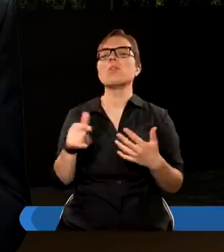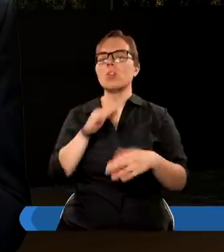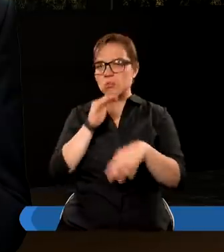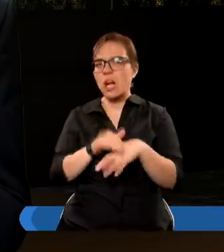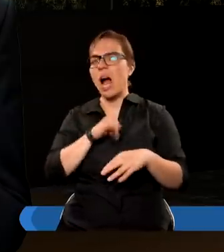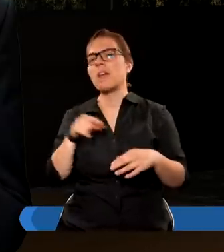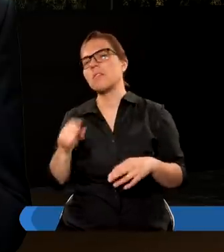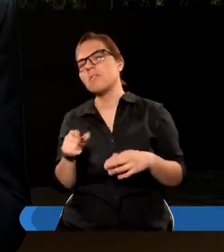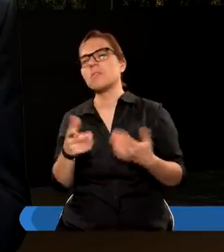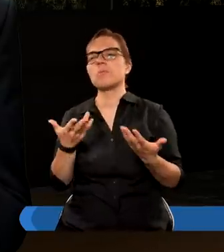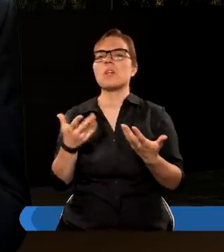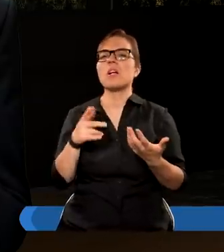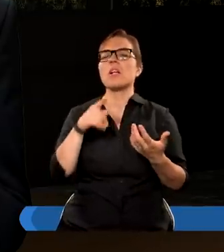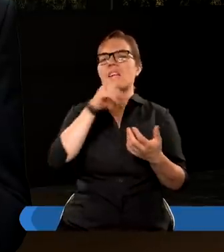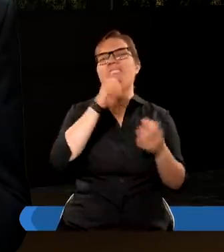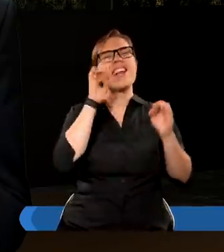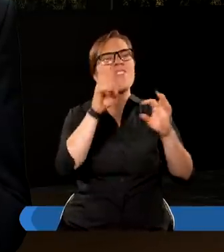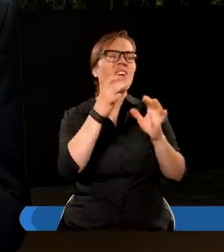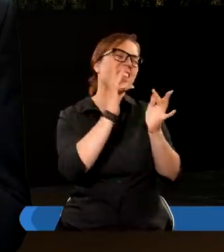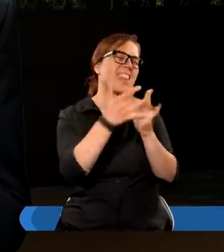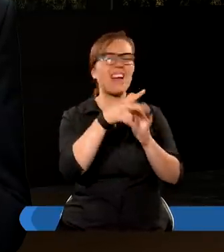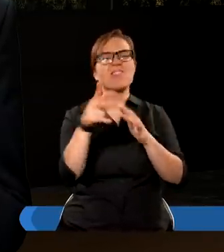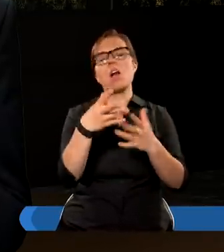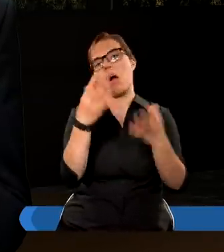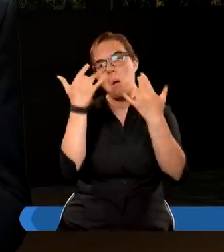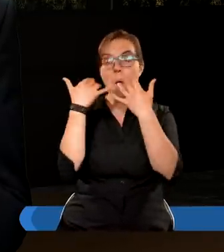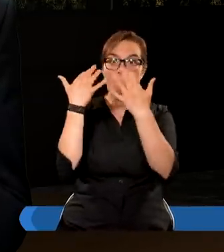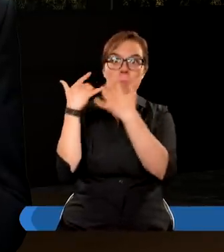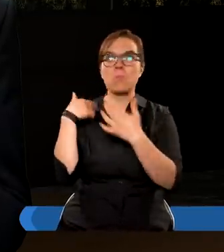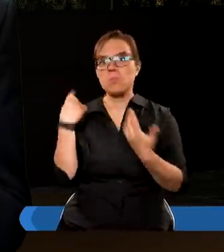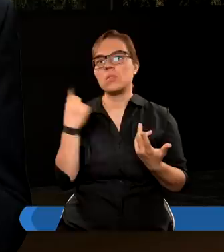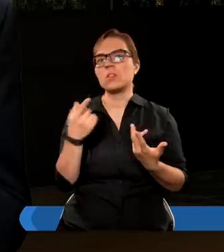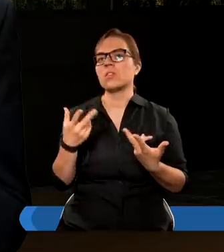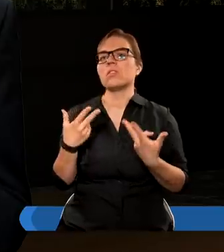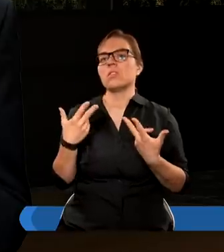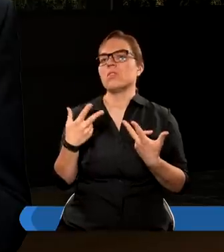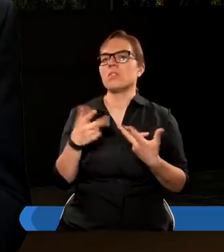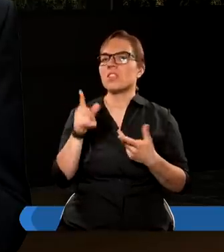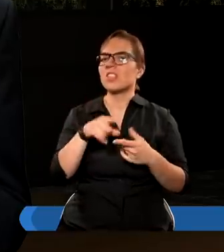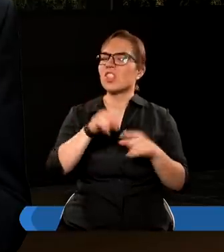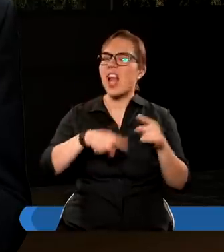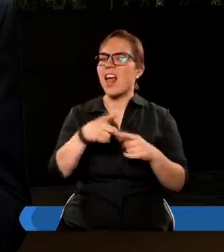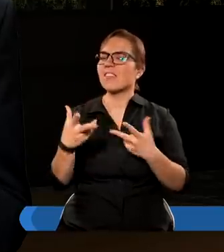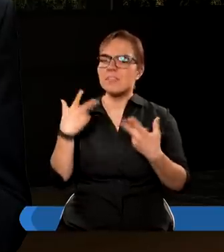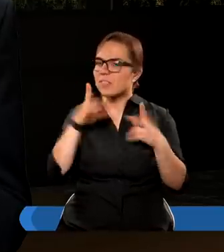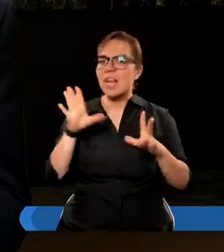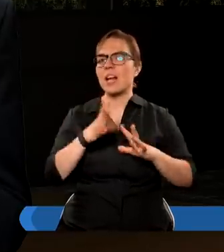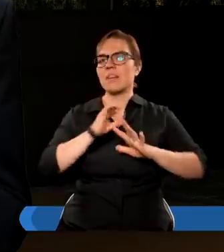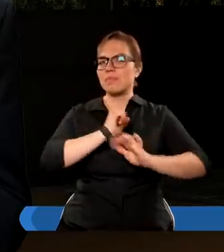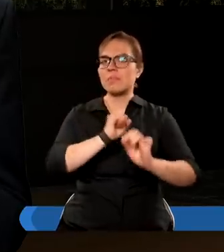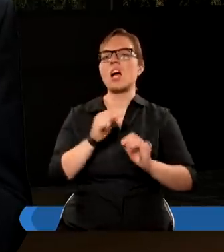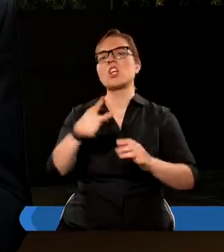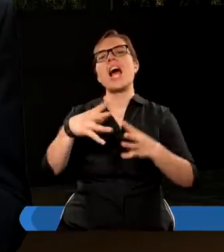informacją w szkole, w telewizji, czy gdziekolwiek, że powstał świat czy wszechświat w wyniku jakiejś